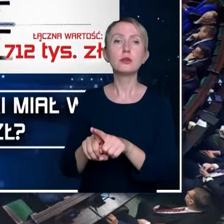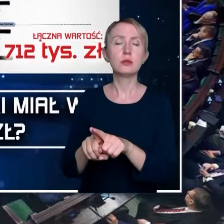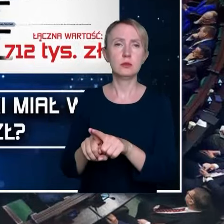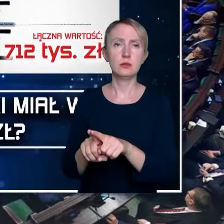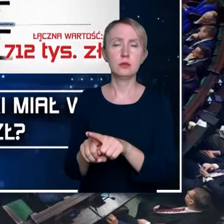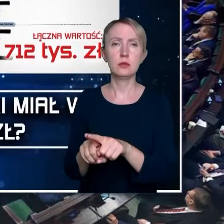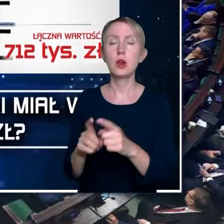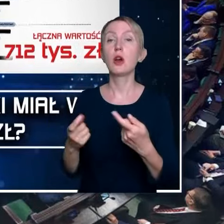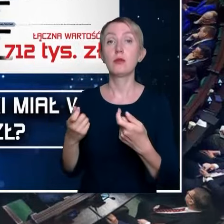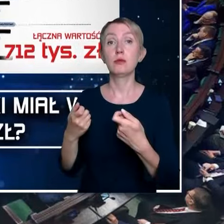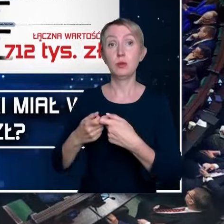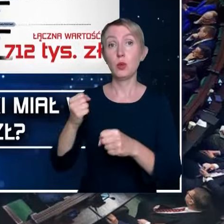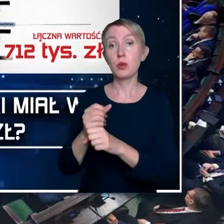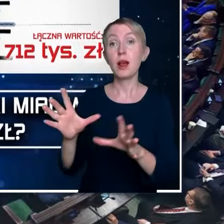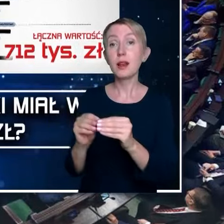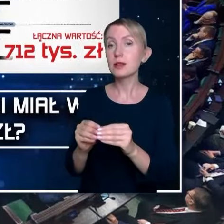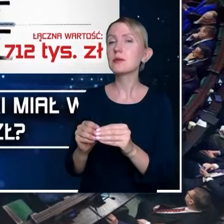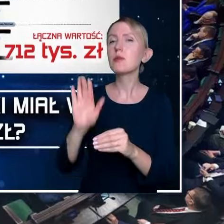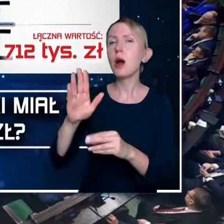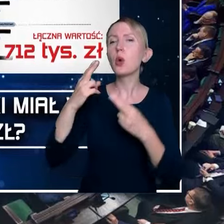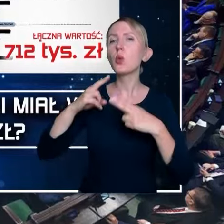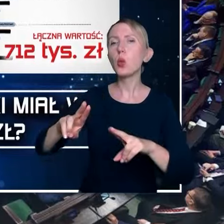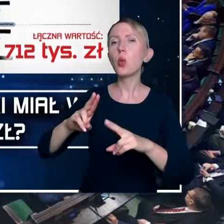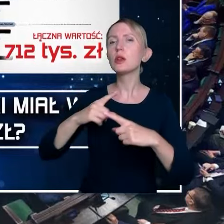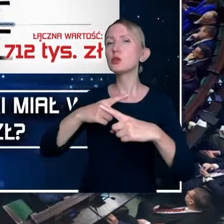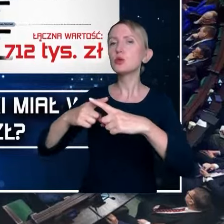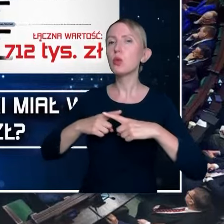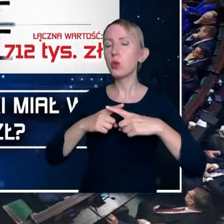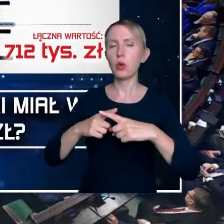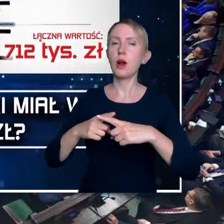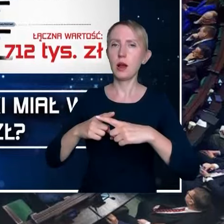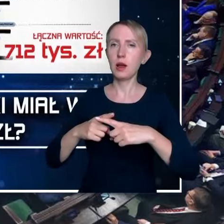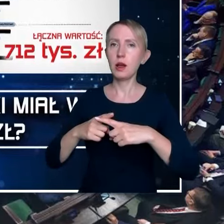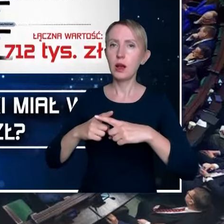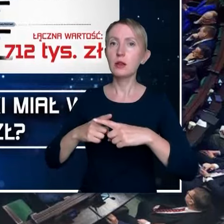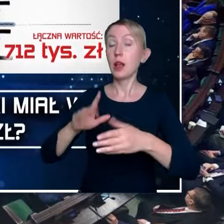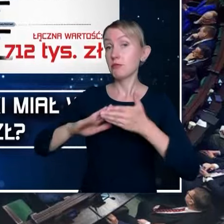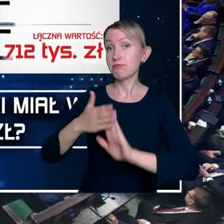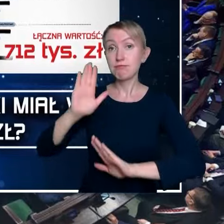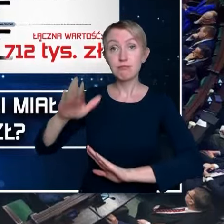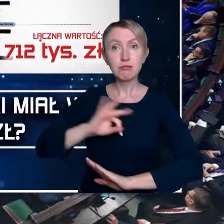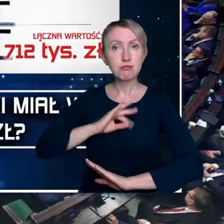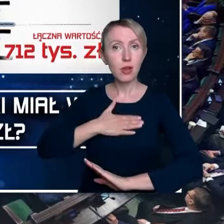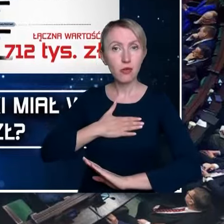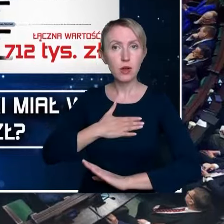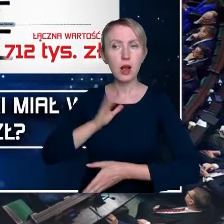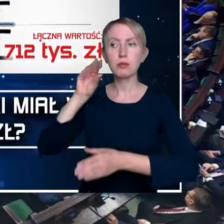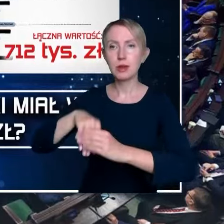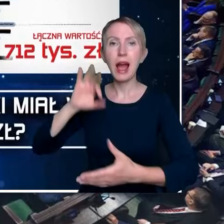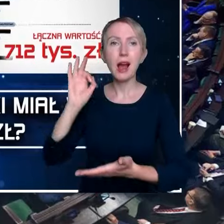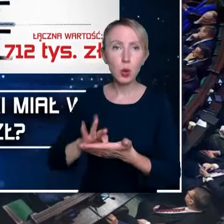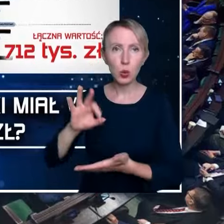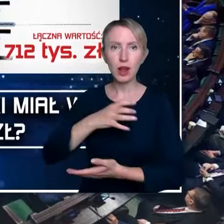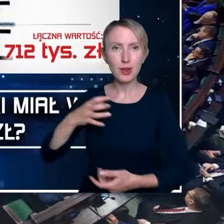wspólnikiem, posiada udziały w spółkach na tym rynku, w tym danym sektorze